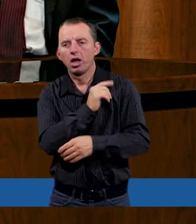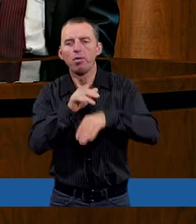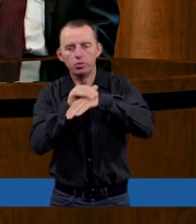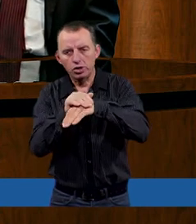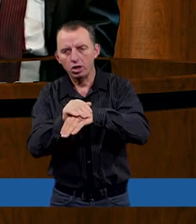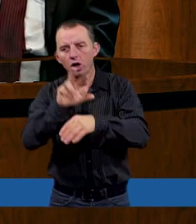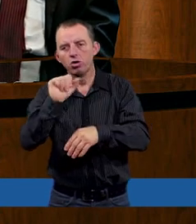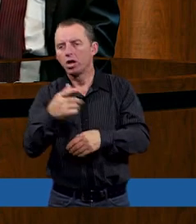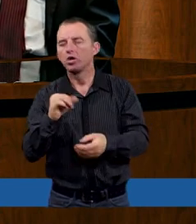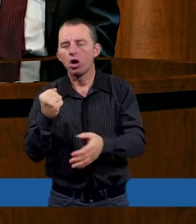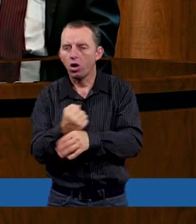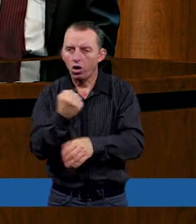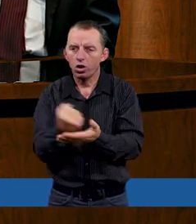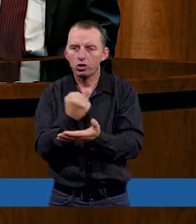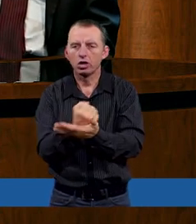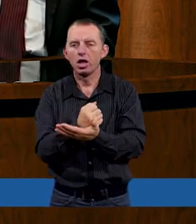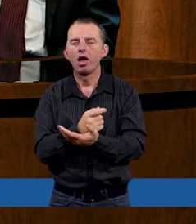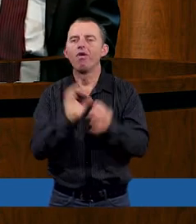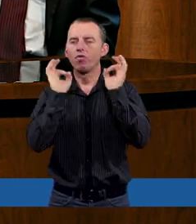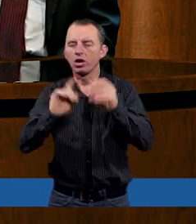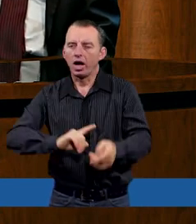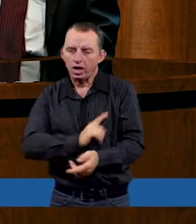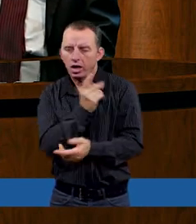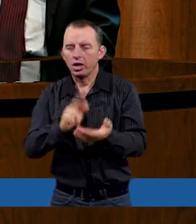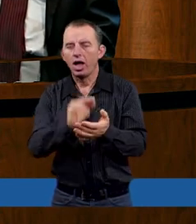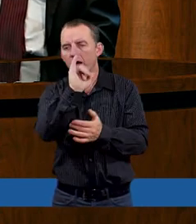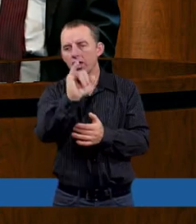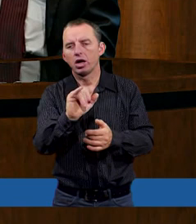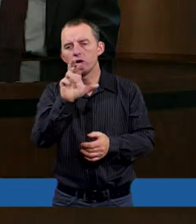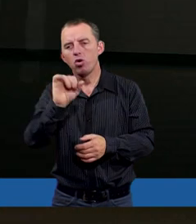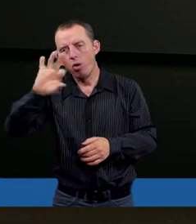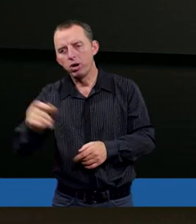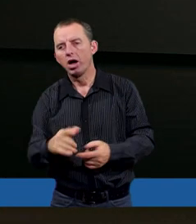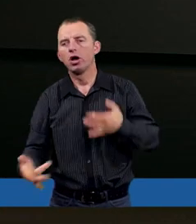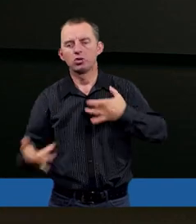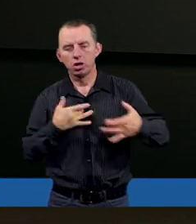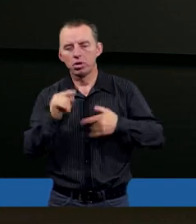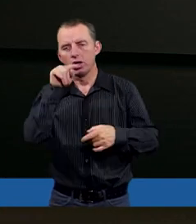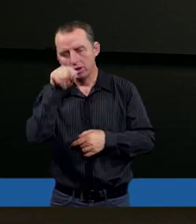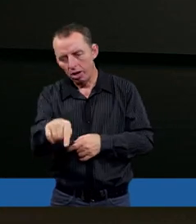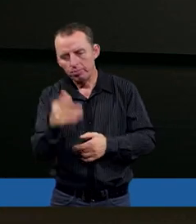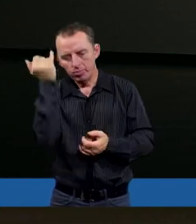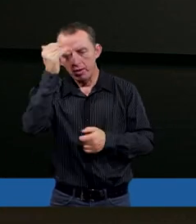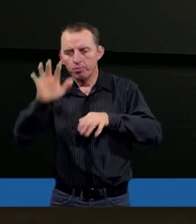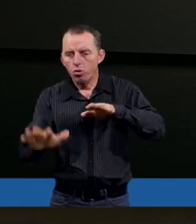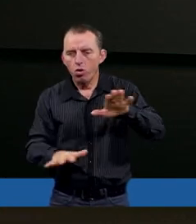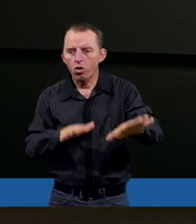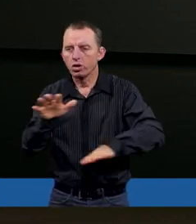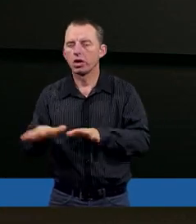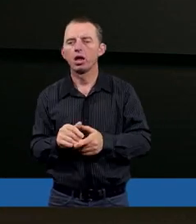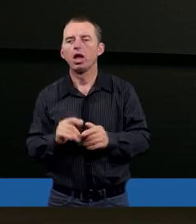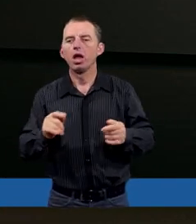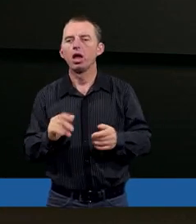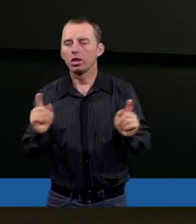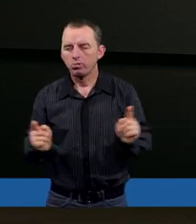że przyjaciele Hioba niekoniecznie właściwie reagowali na jego cierpienie i w tym błądzili. A więc i my, gdy